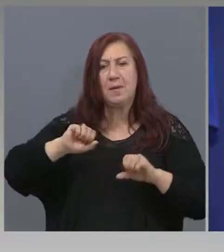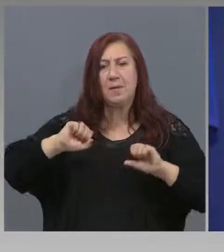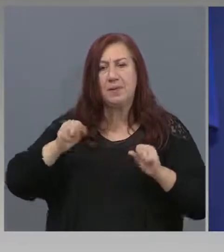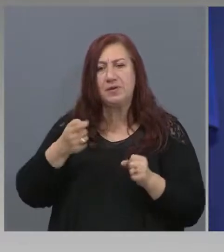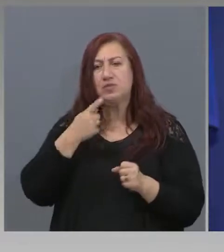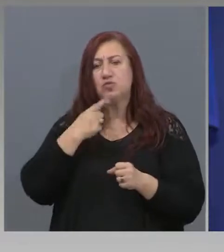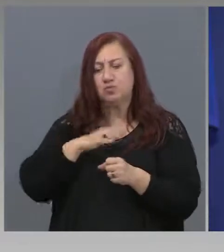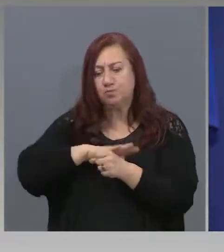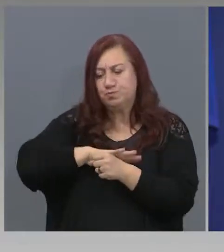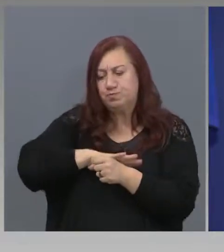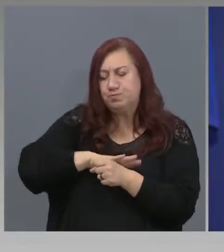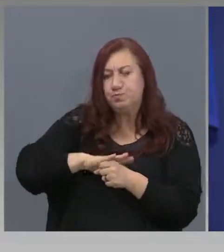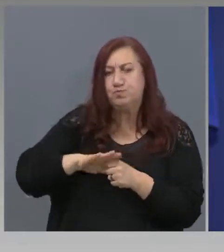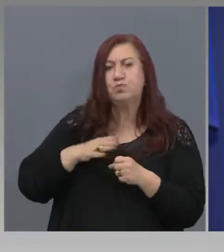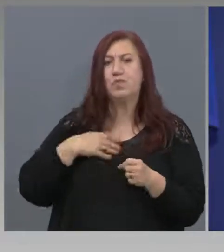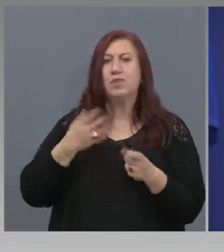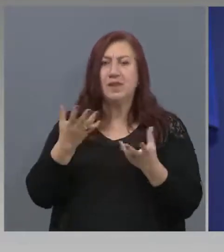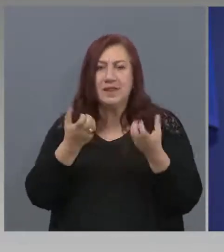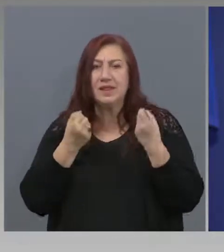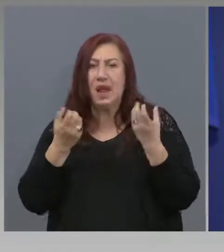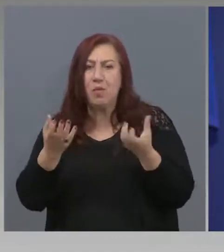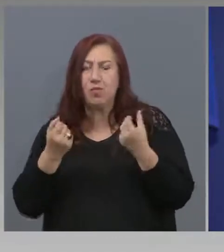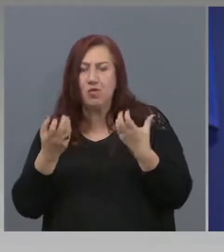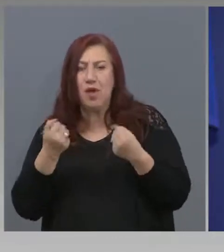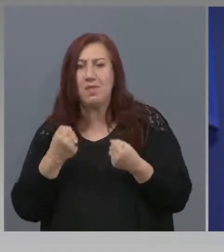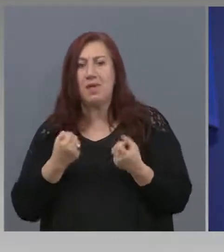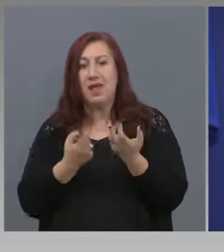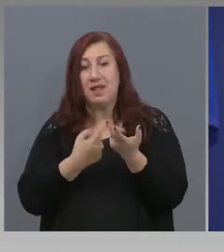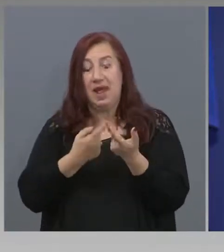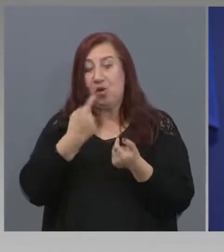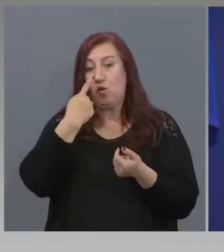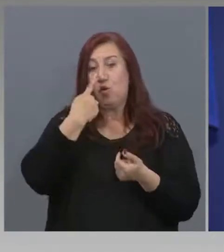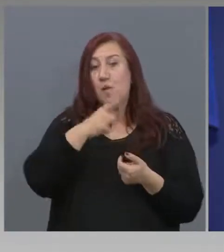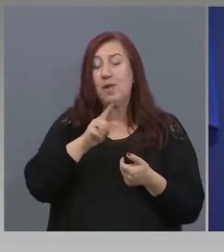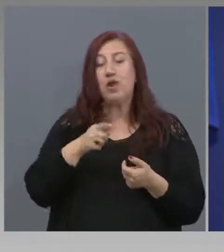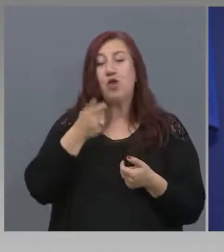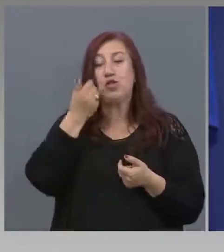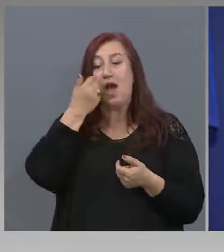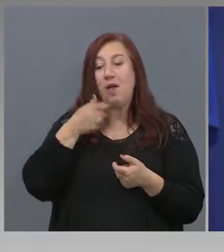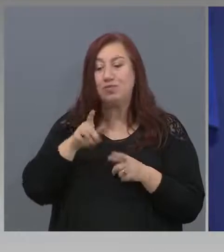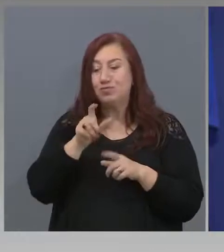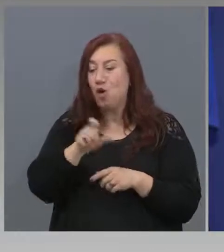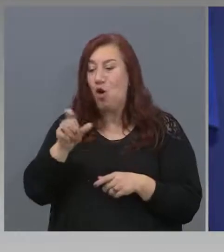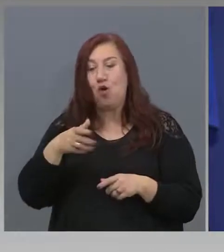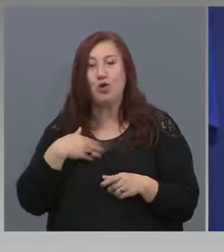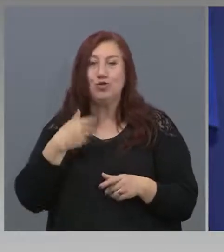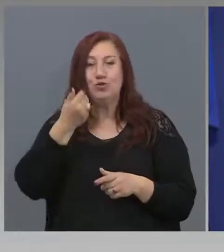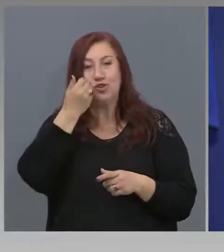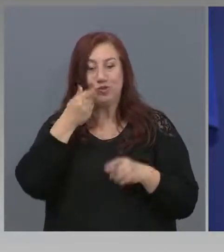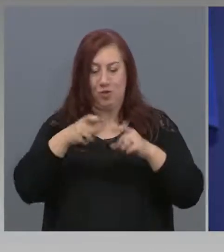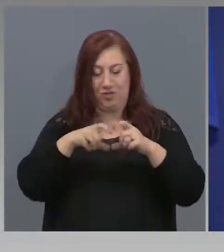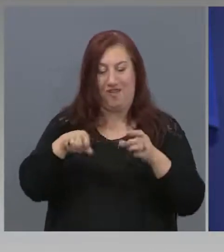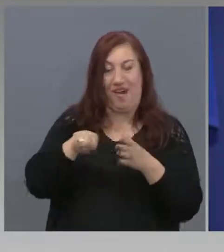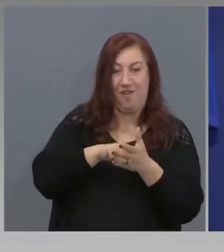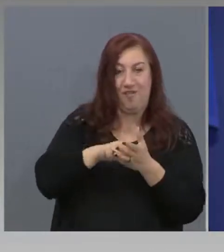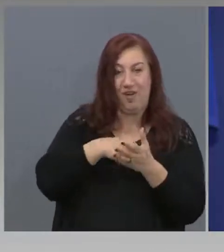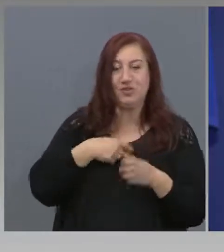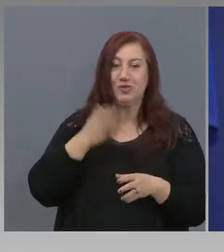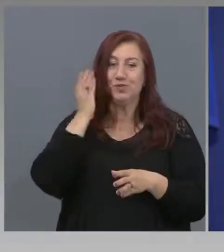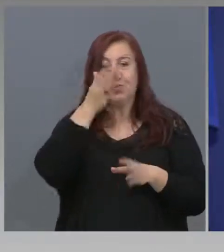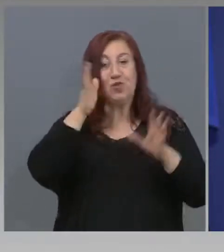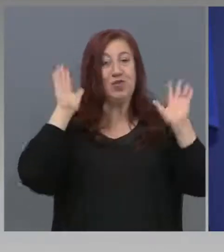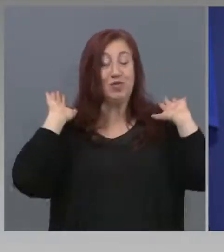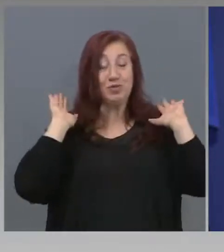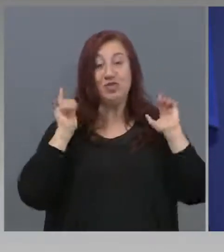поеме, дай Боже, няколко милиона ползватели, клиенти и по този начин да